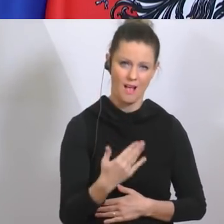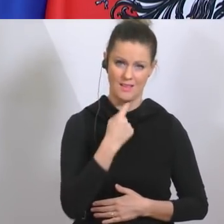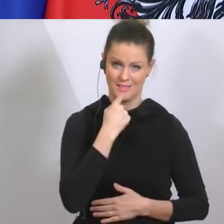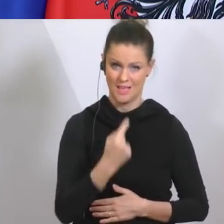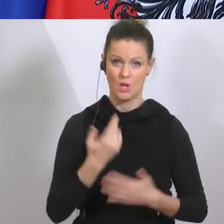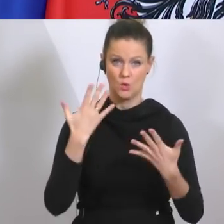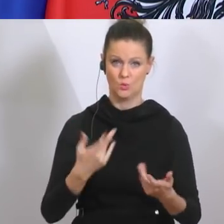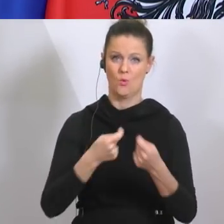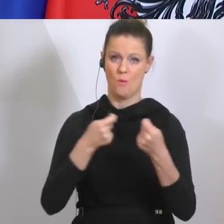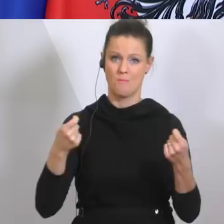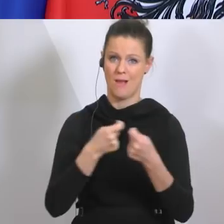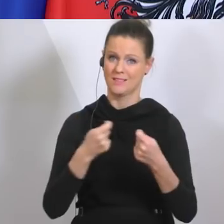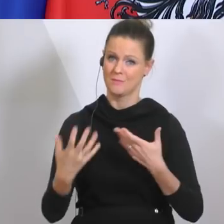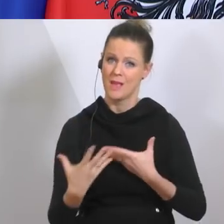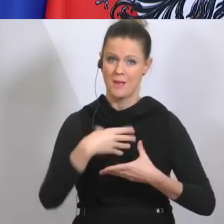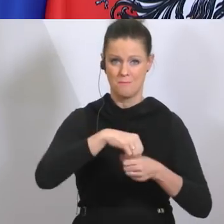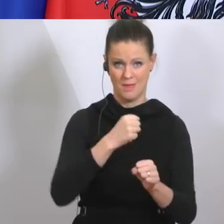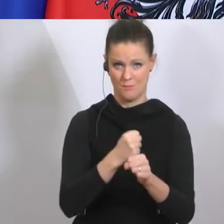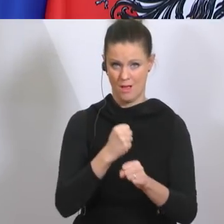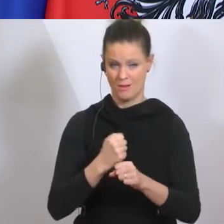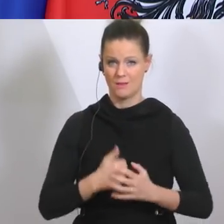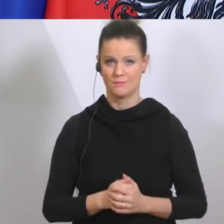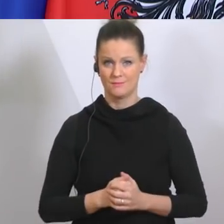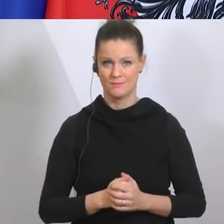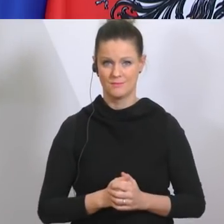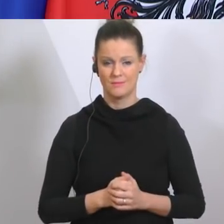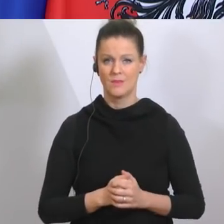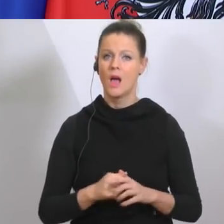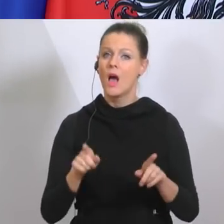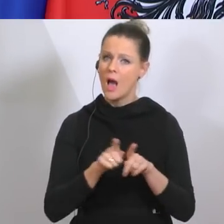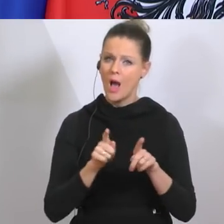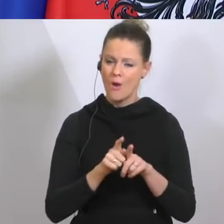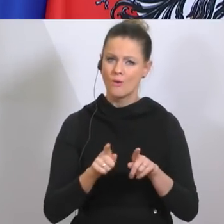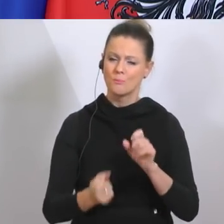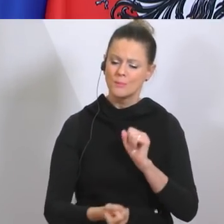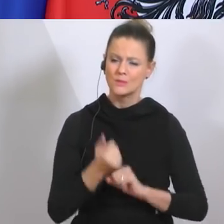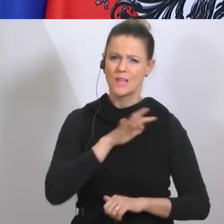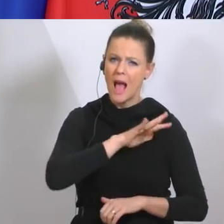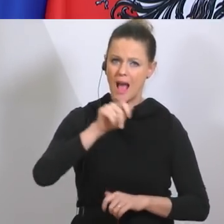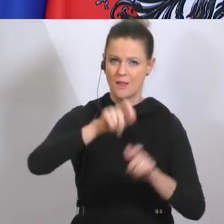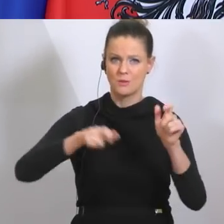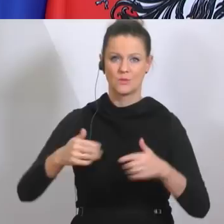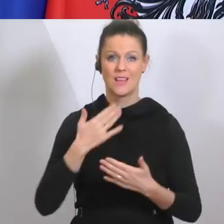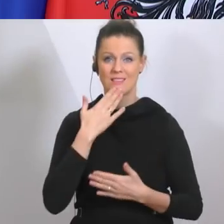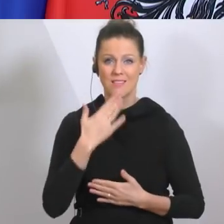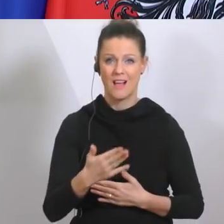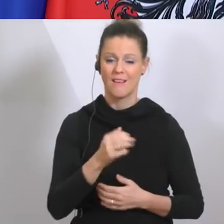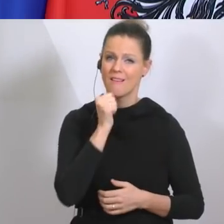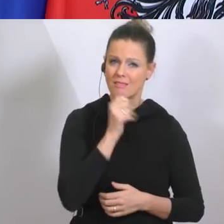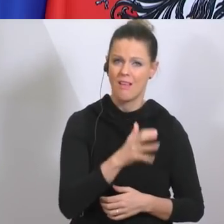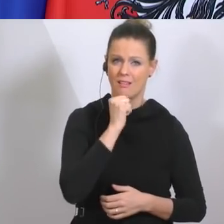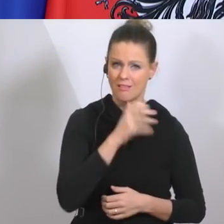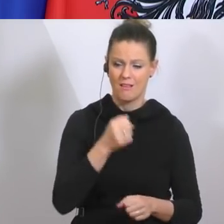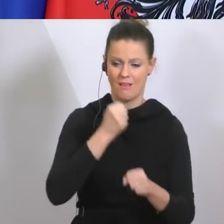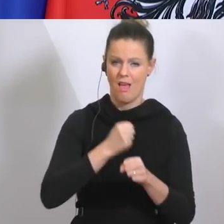wie diese Maßnahmen mitgetragen werden. Ich möchte ganz besonders aber auch allen Menschen danken, die tagtäglich zur Arbeit